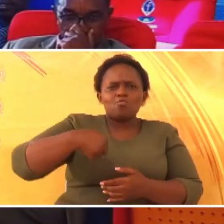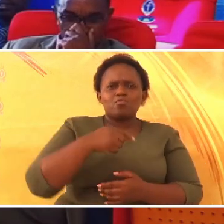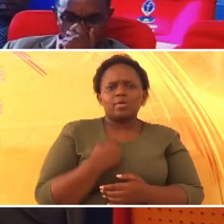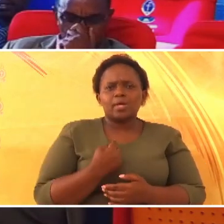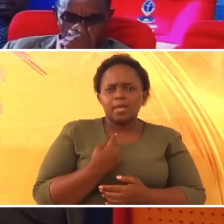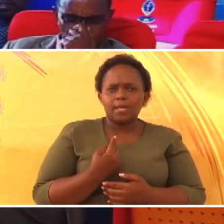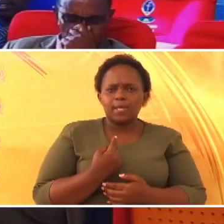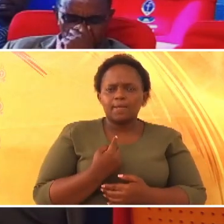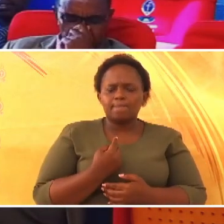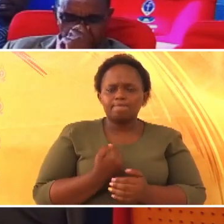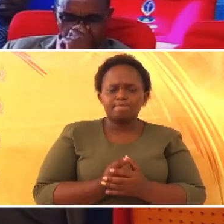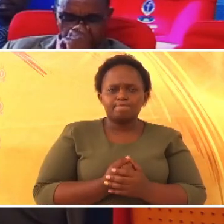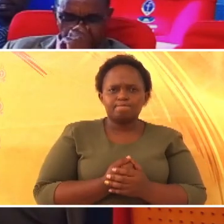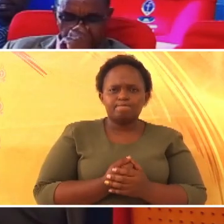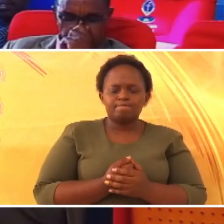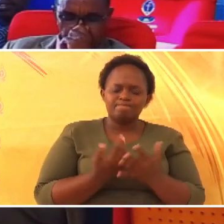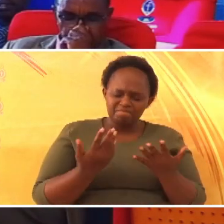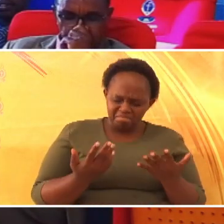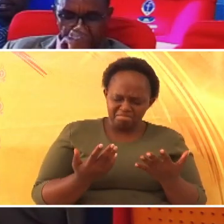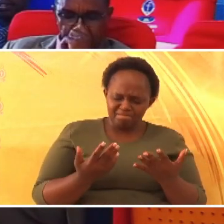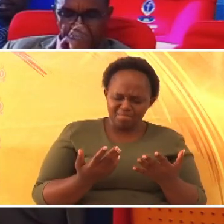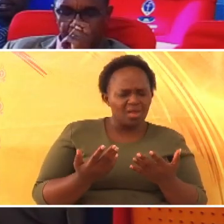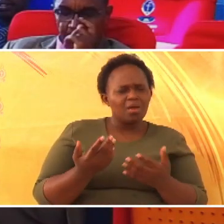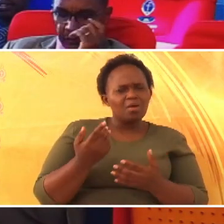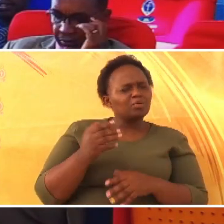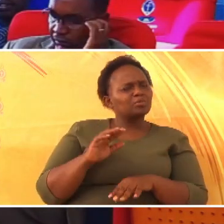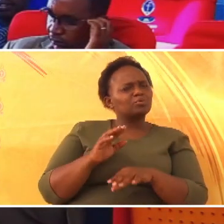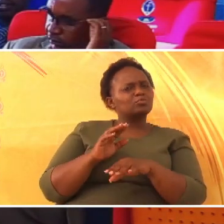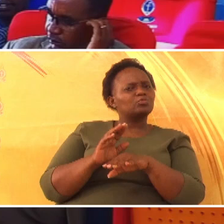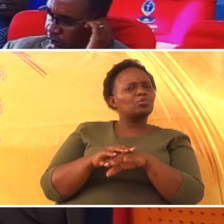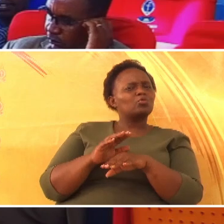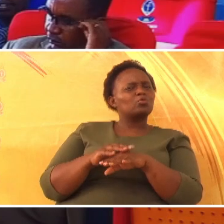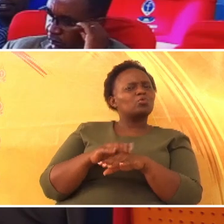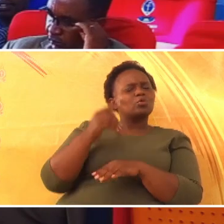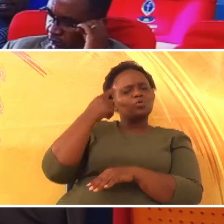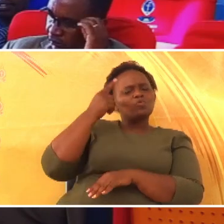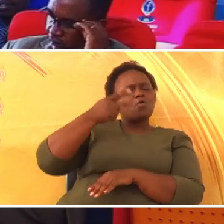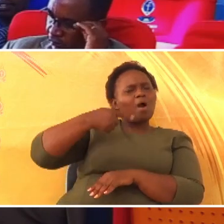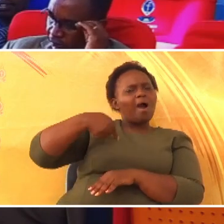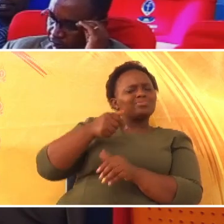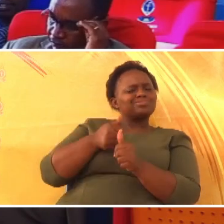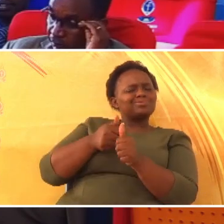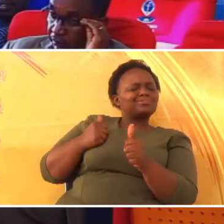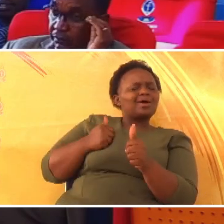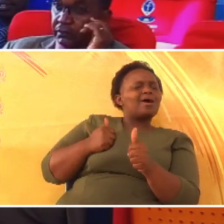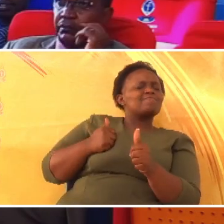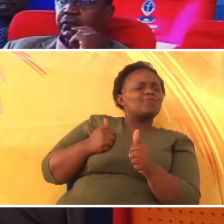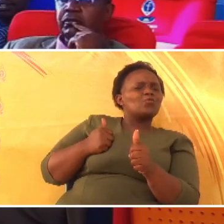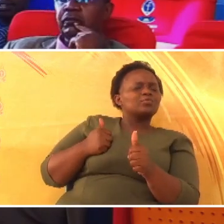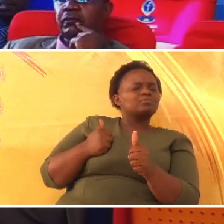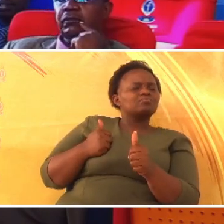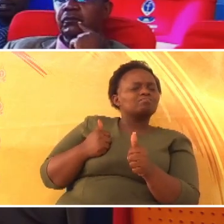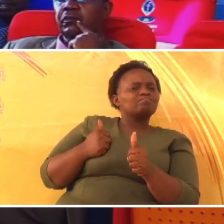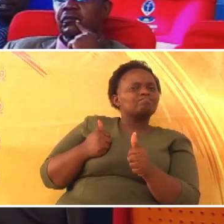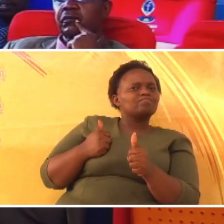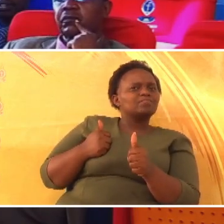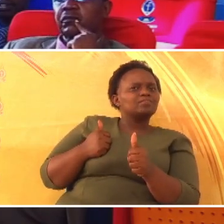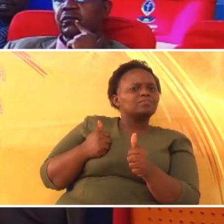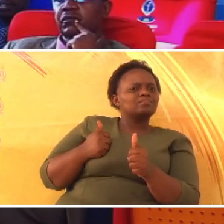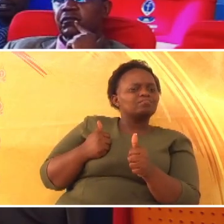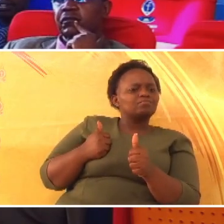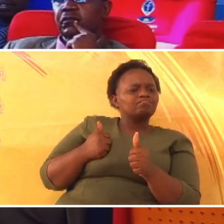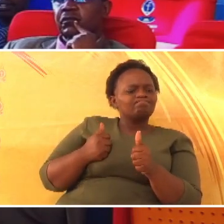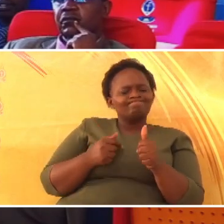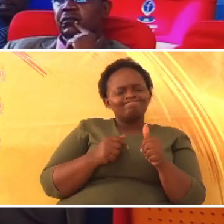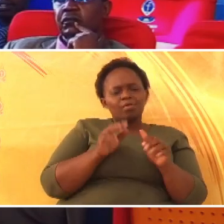ni vizuri, tujiepuke, tujiepushe kuwa kama